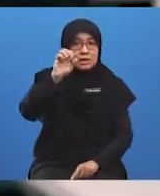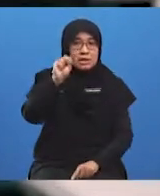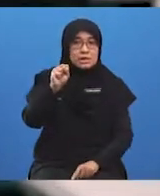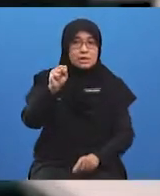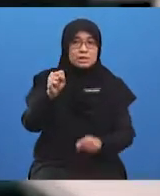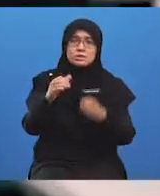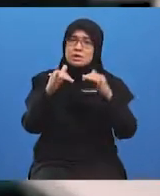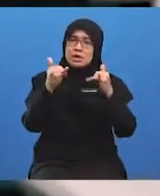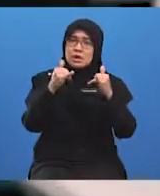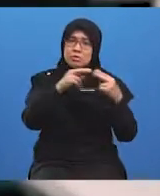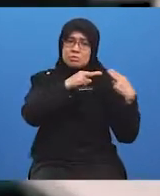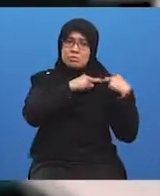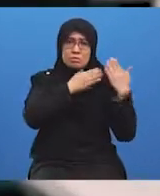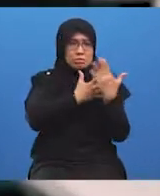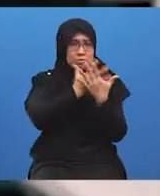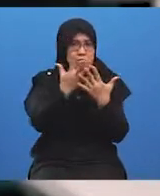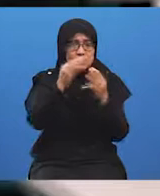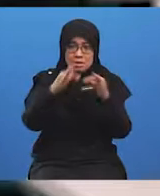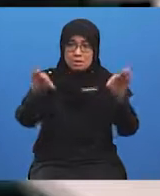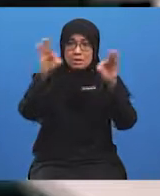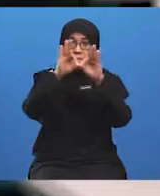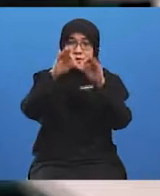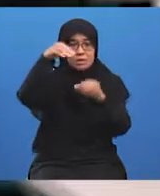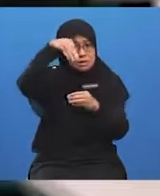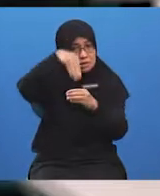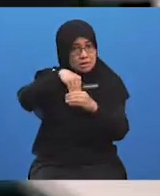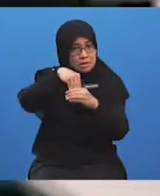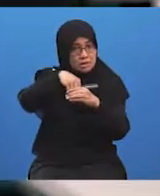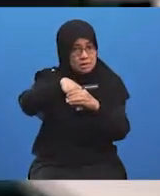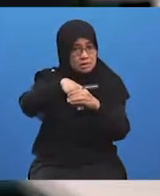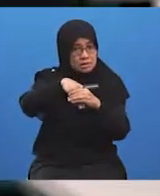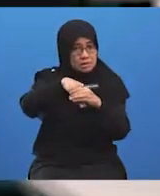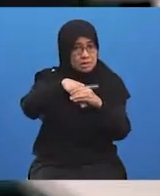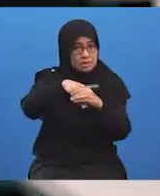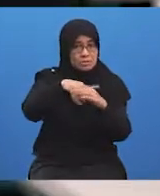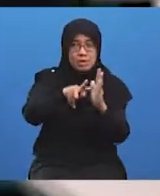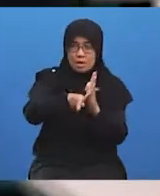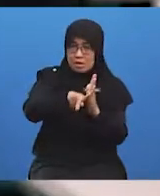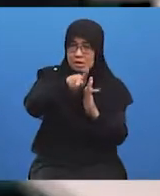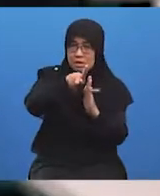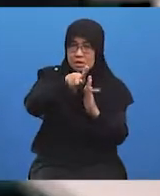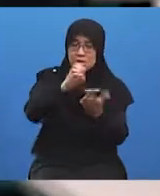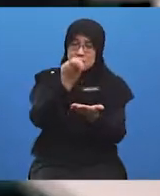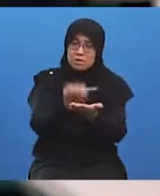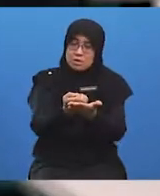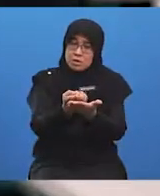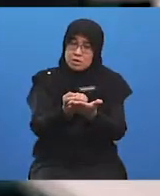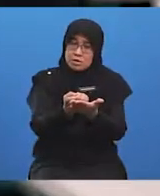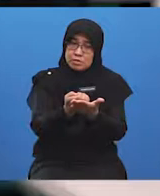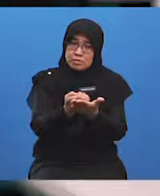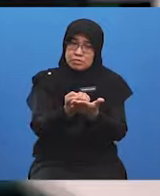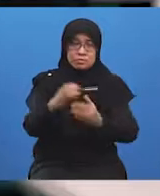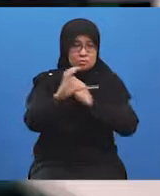memainkan peranan yang penting dalam memastikan kadar pertumbuhan ekonomi negara terus meningkat?